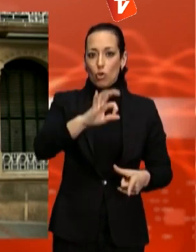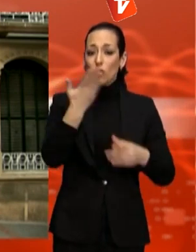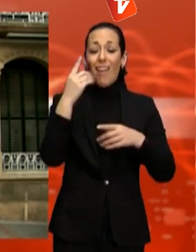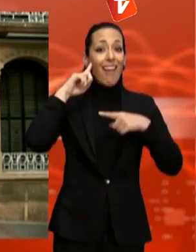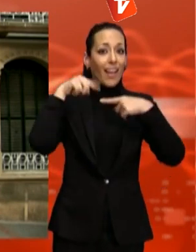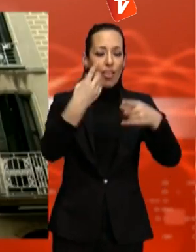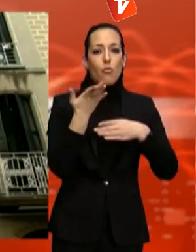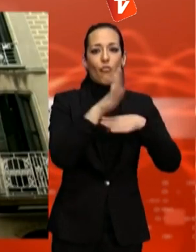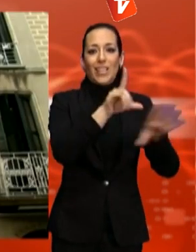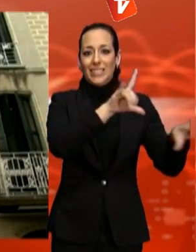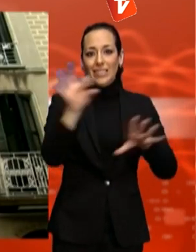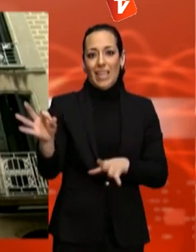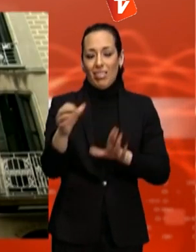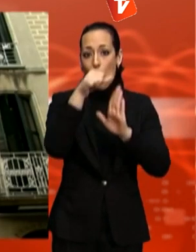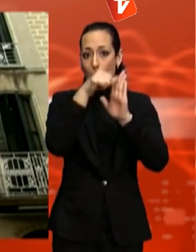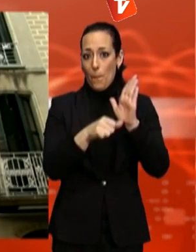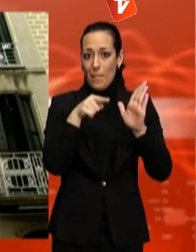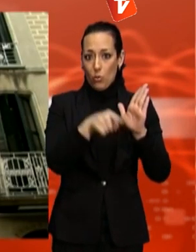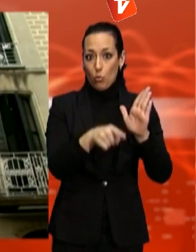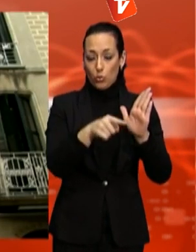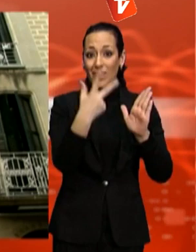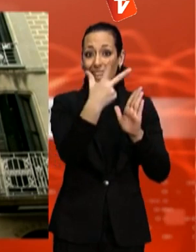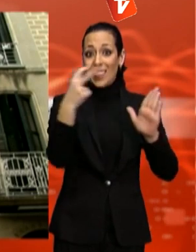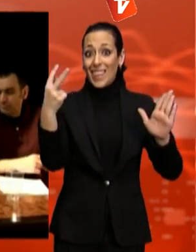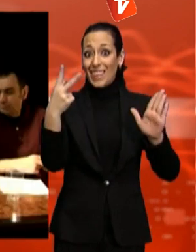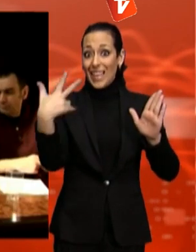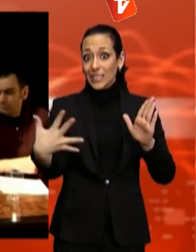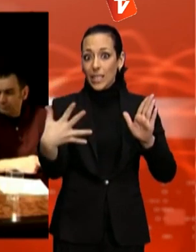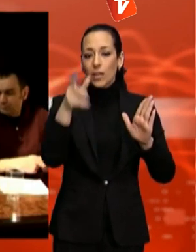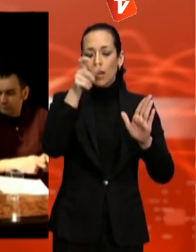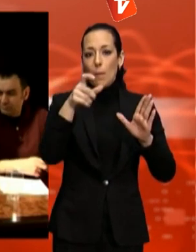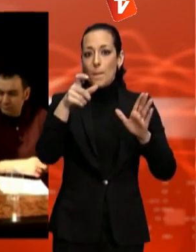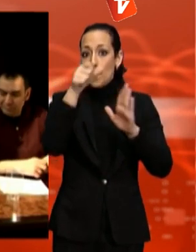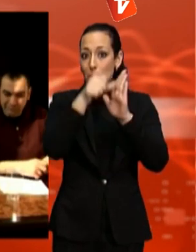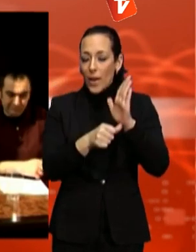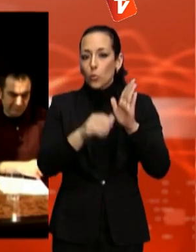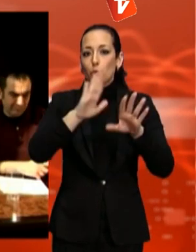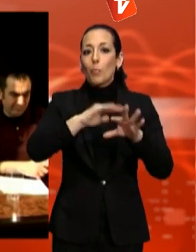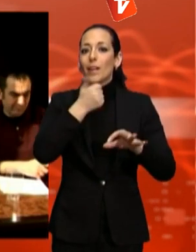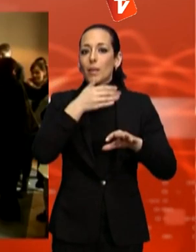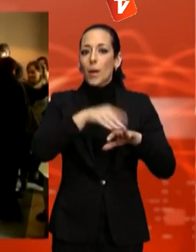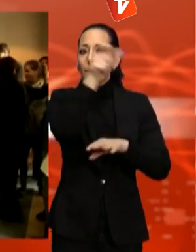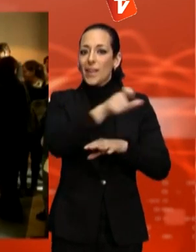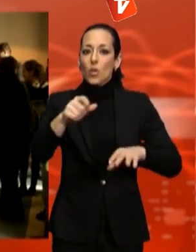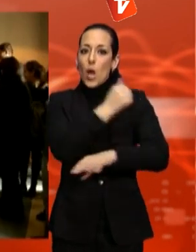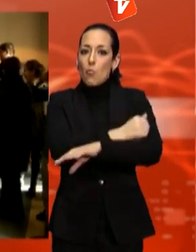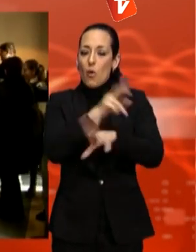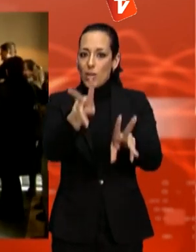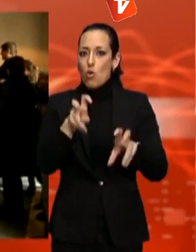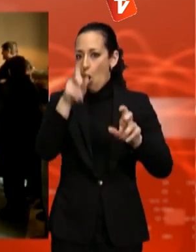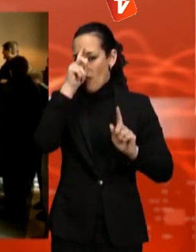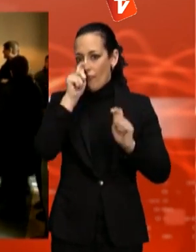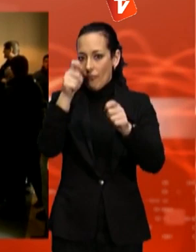35 d'ells a persones afectades per l'anomenada Nova Pobresa i la resta per a clients convencionals. Uns pagaran